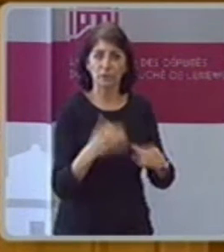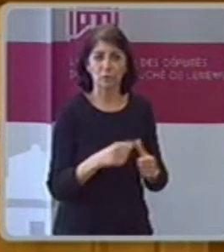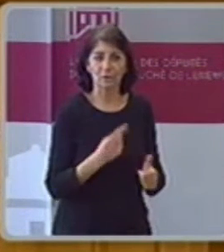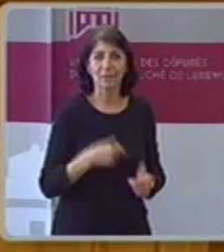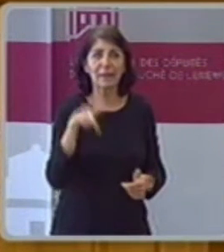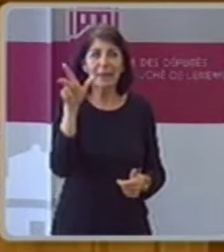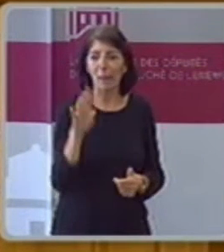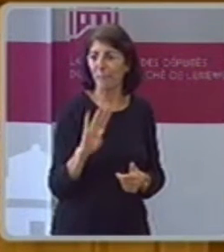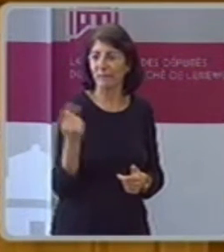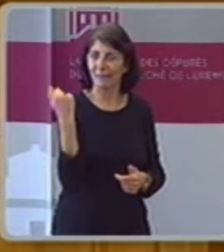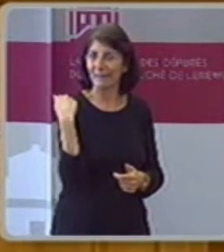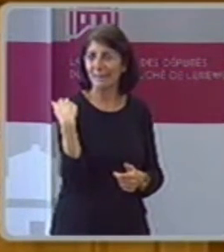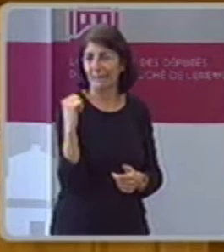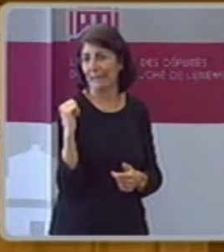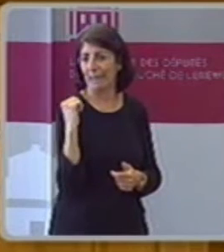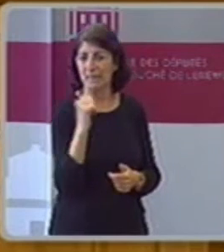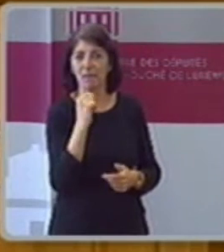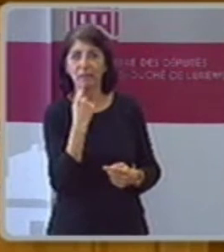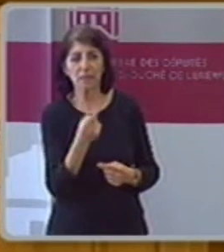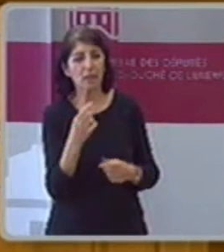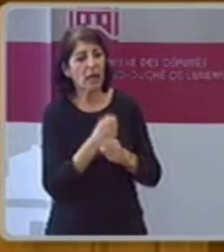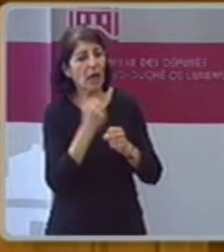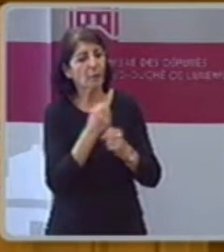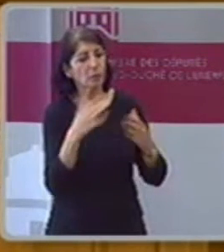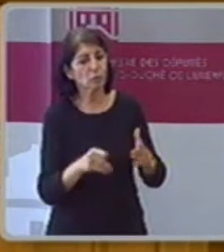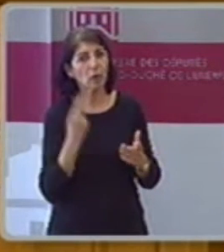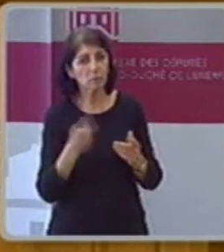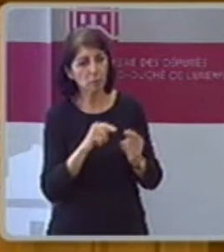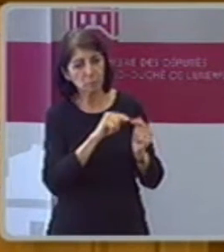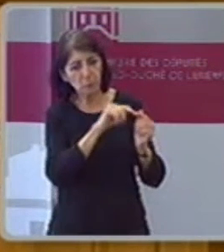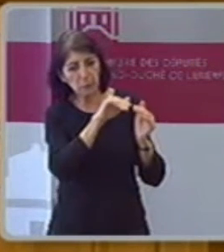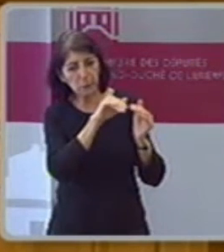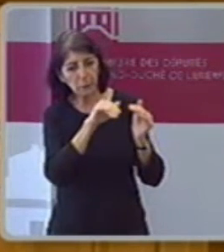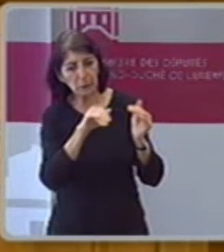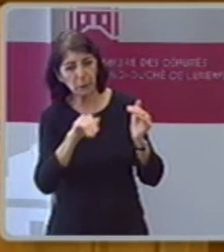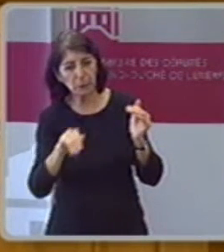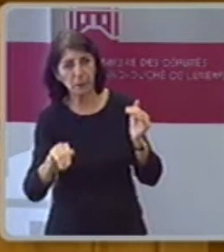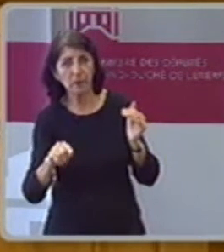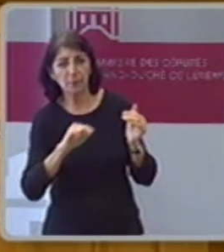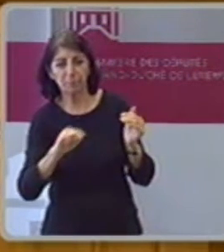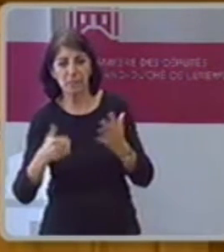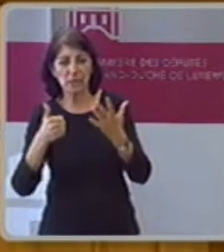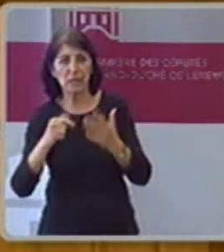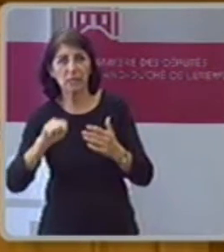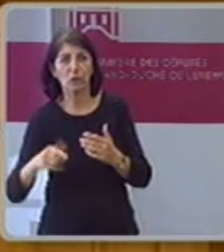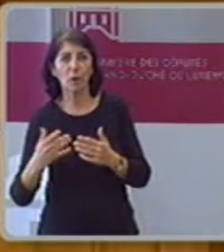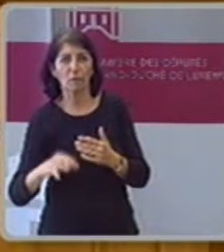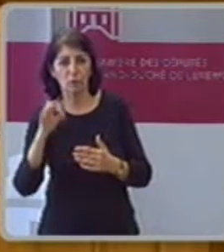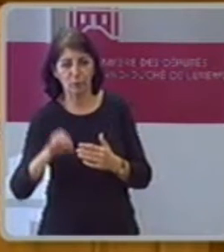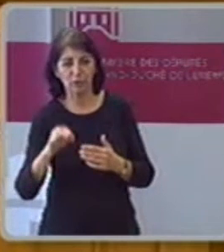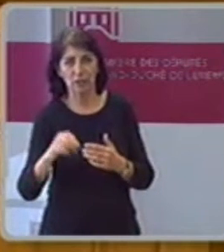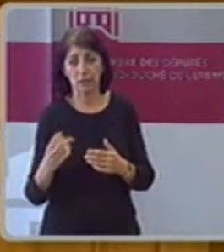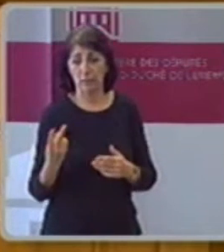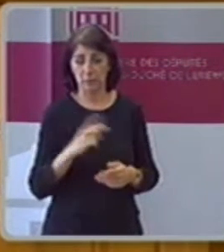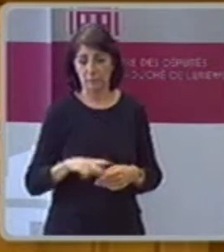2013 hat man 19.287 Leute am Schumach hat 17.425 das sind